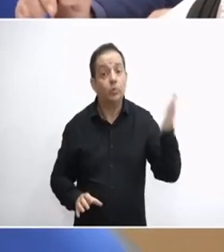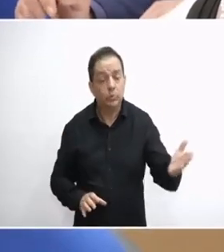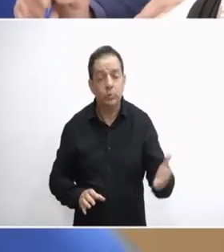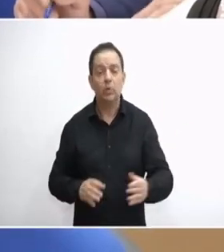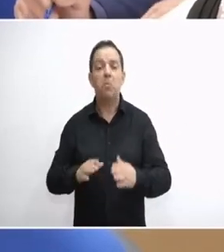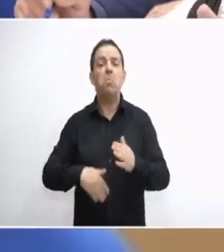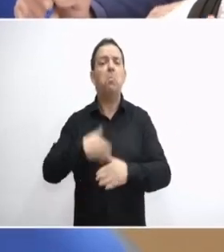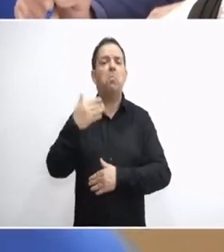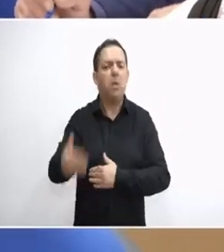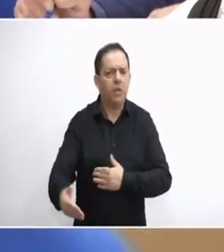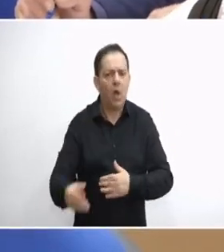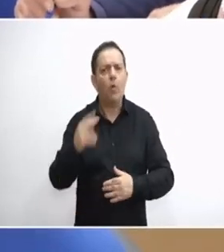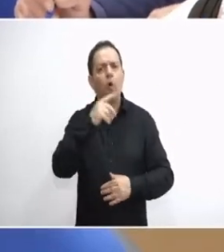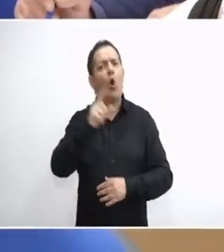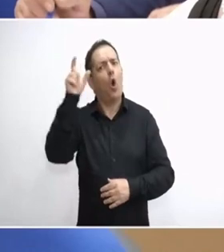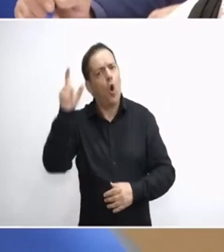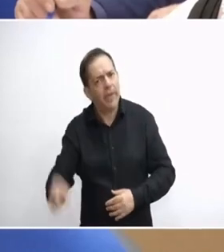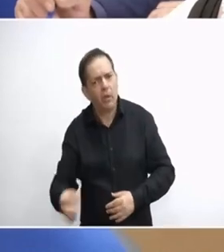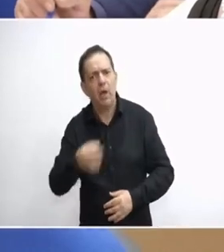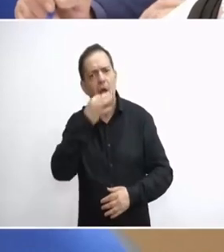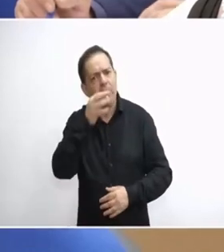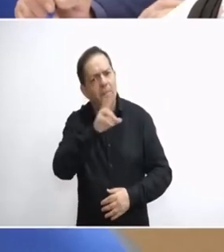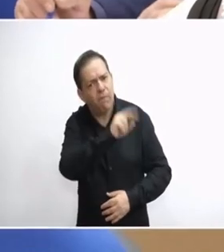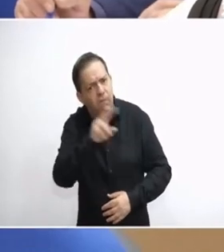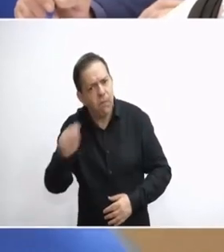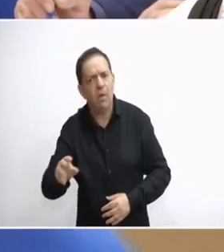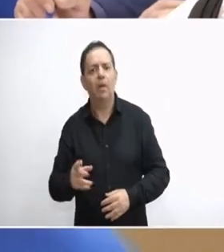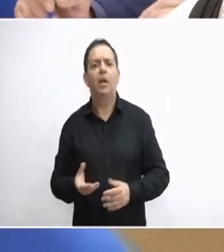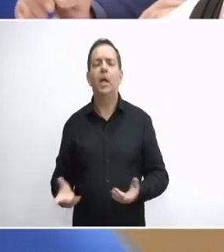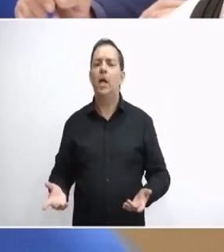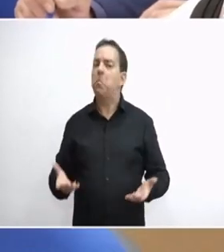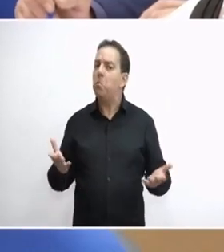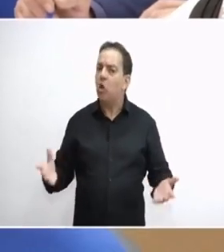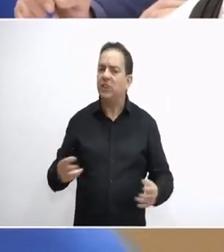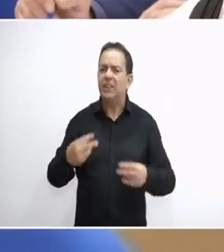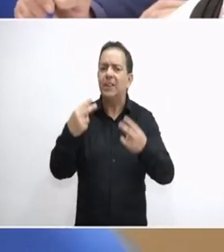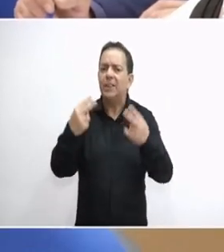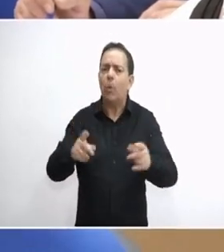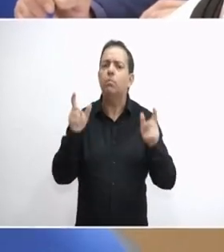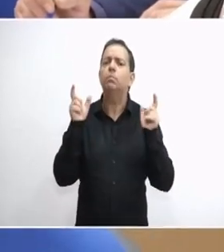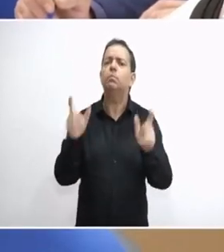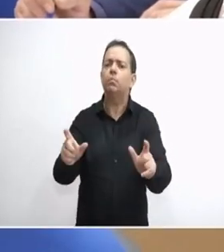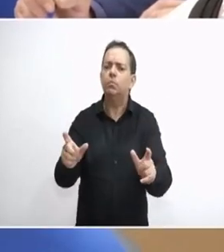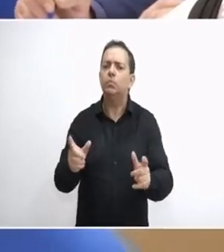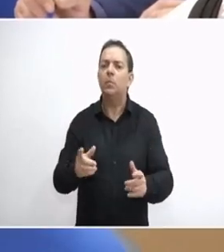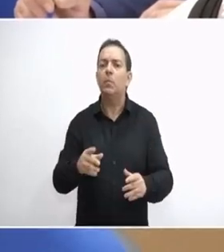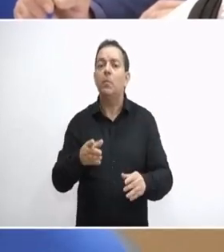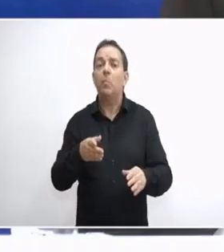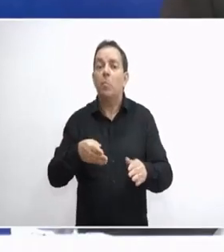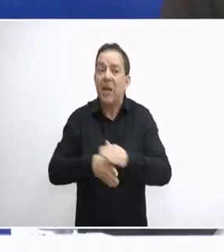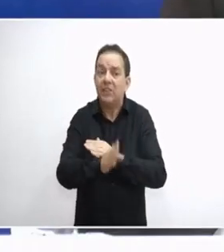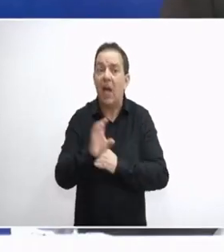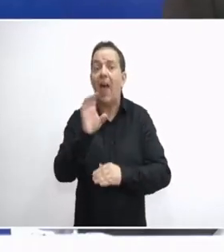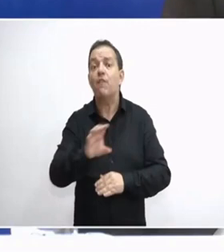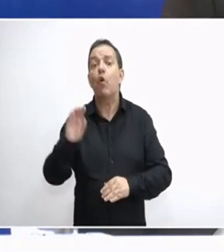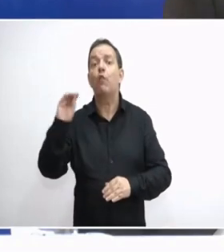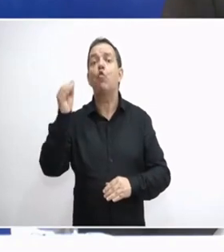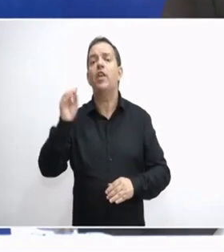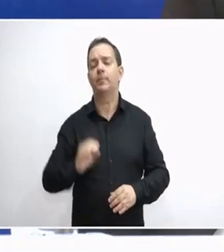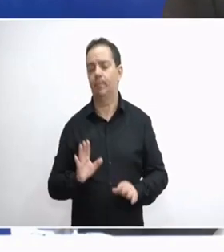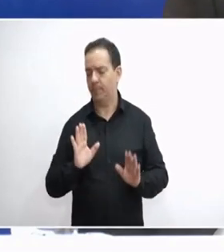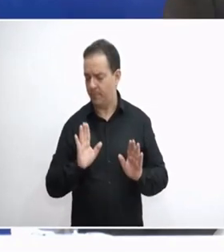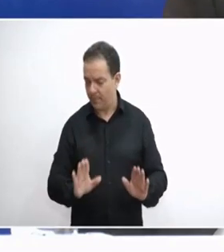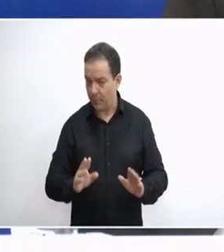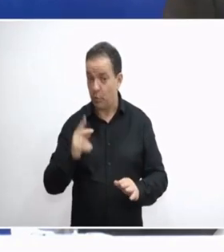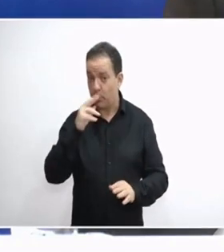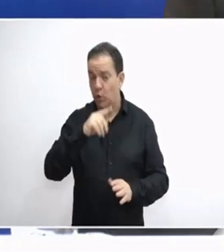από τη δική σας τίση Είδαμε και τον Πρωθυπουργό μας να τοποθετείτε σε αυτό Πώς θα διαφυλάξετε τα σύνορα μέσα από την Ευρωβουλή Ο Πρωθυπουργός μας